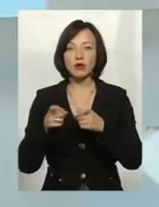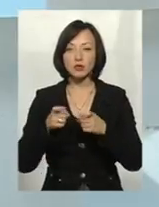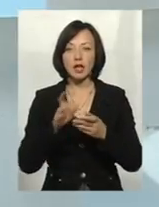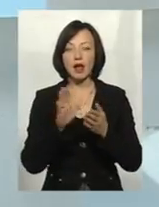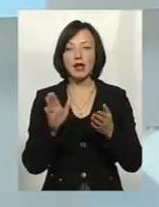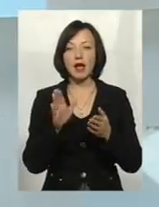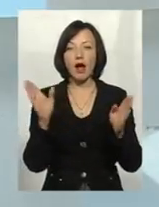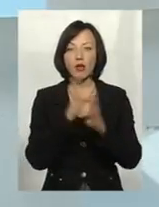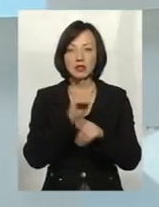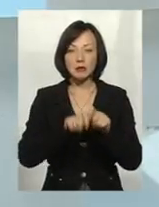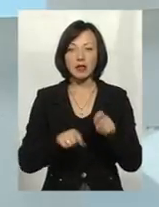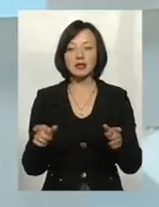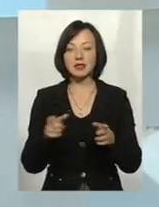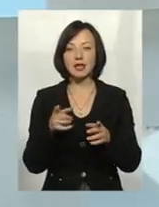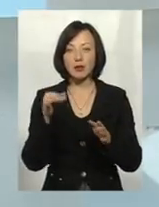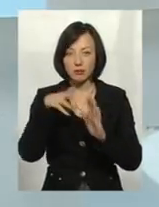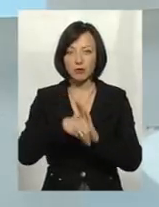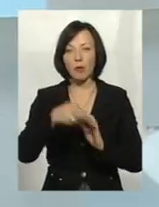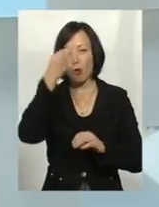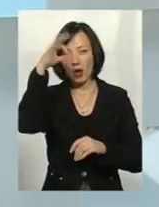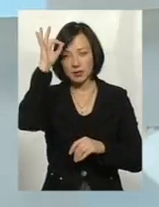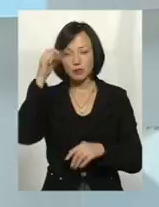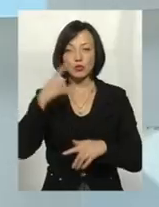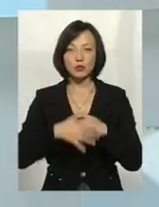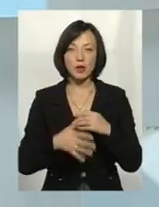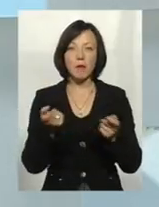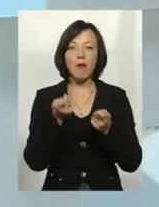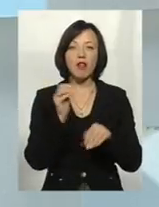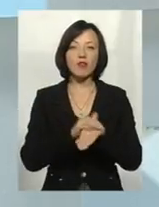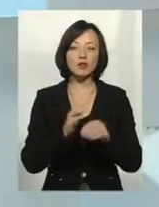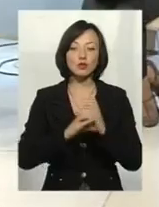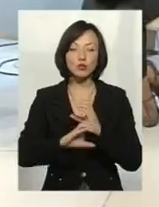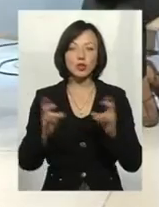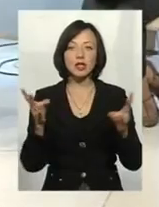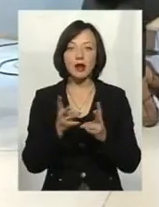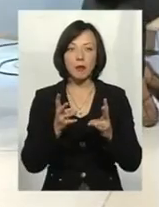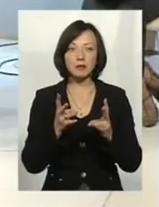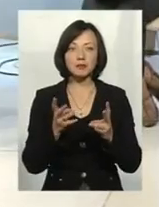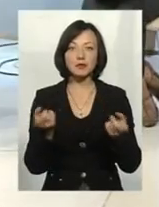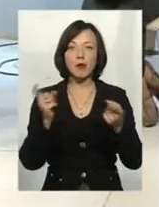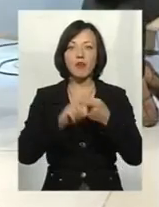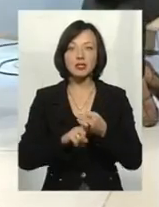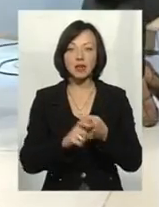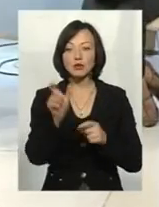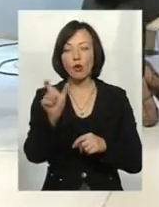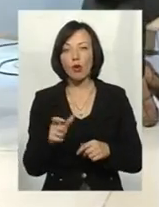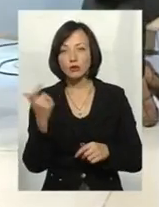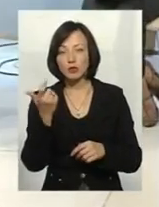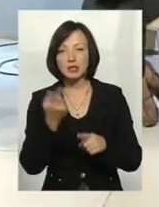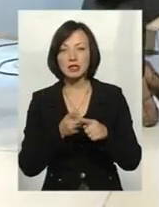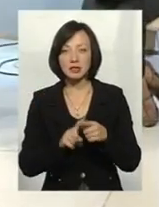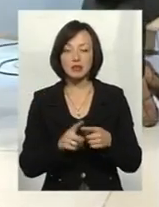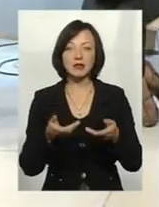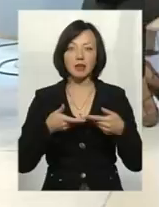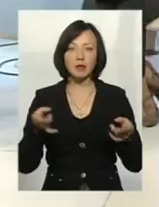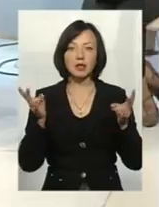екологічної інспекції, і залученням поліції. Оскільки, безпосередньо, розуміло, мало виявити ту трубу. Треба її пов'язати з певним господарем. Це пов'язане з тим, що нам